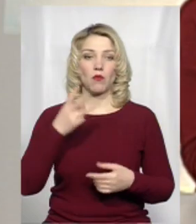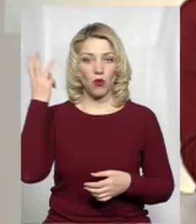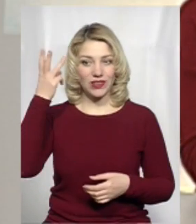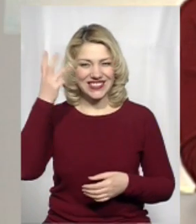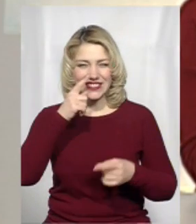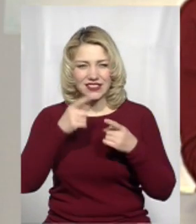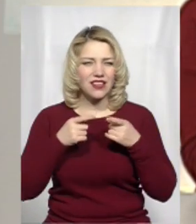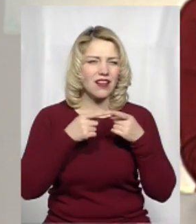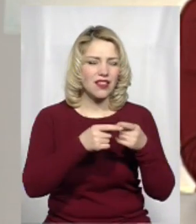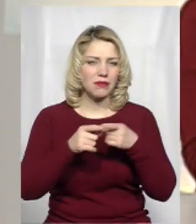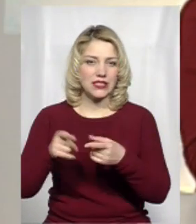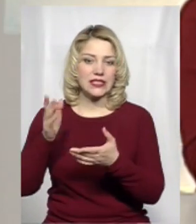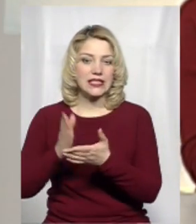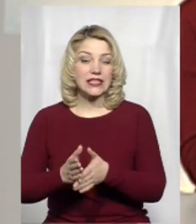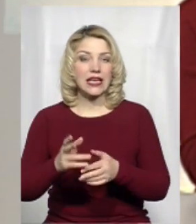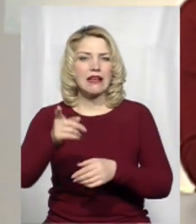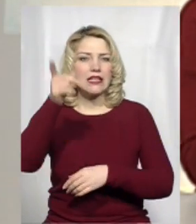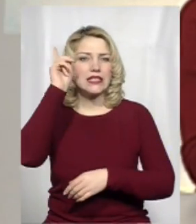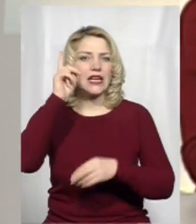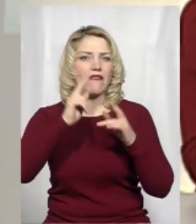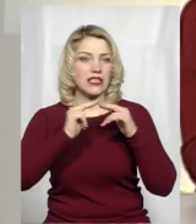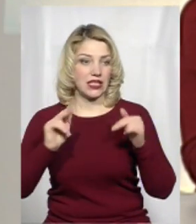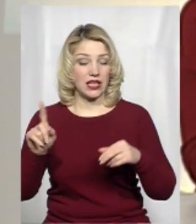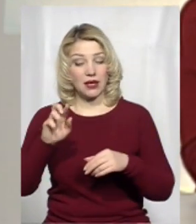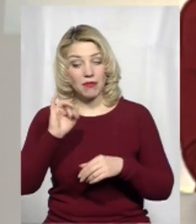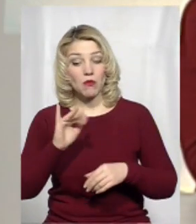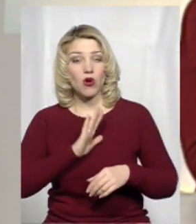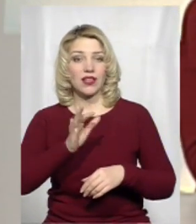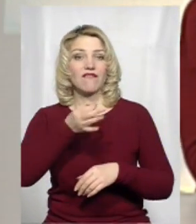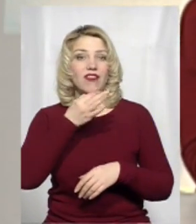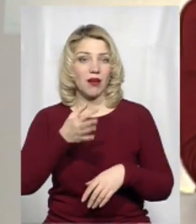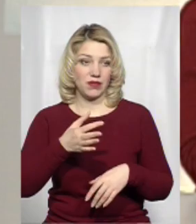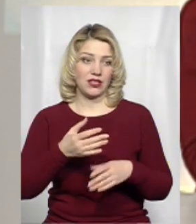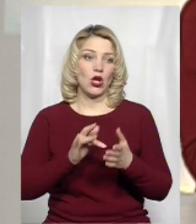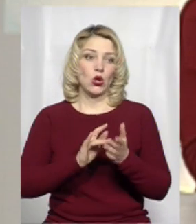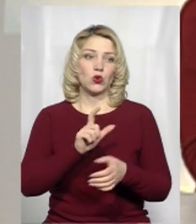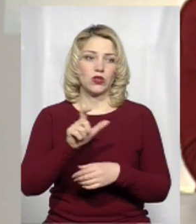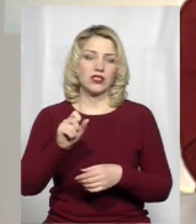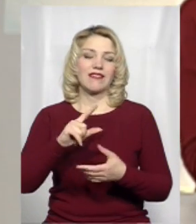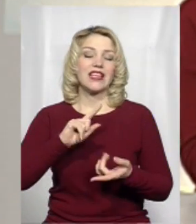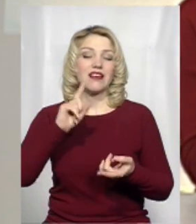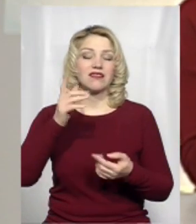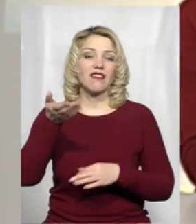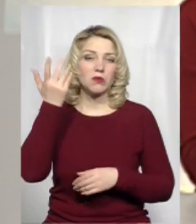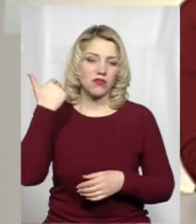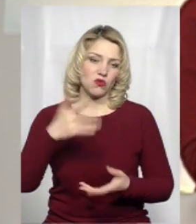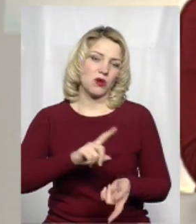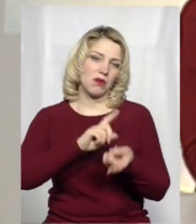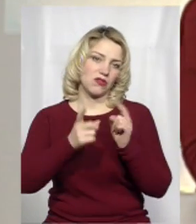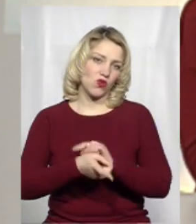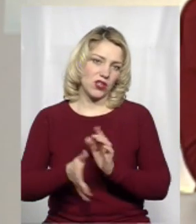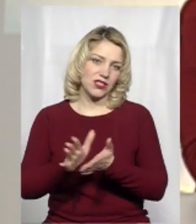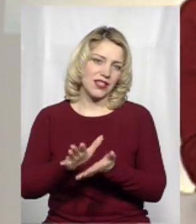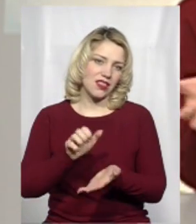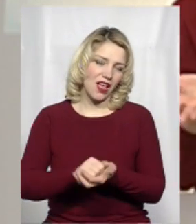глибинці є ціла низка древніх замків, які от могли б бабити туристів, але вже давним-давно вони перетворились на руїни. І таким чином ті